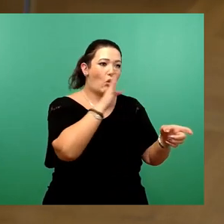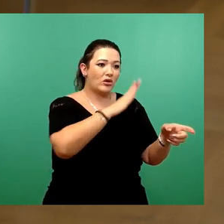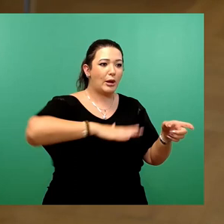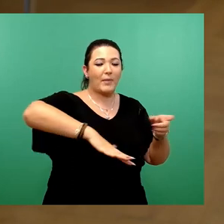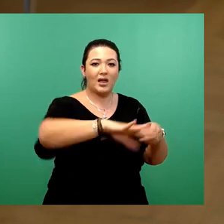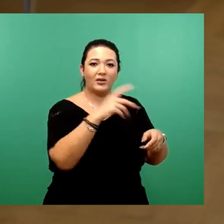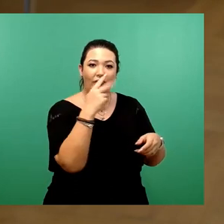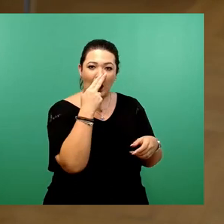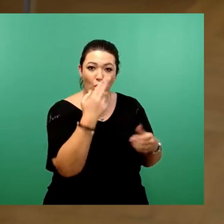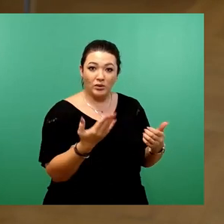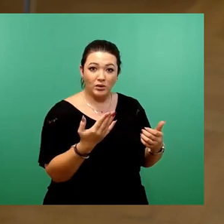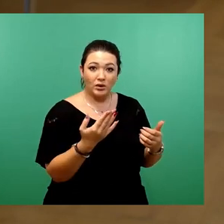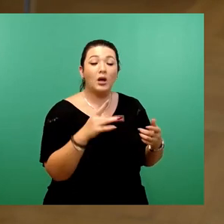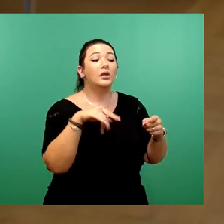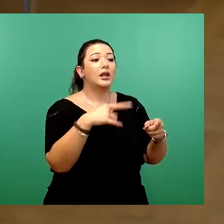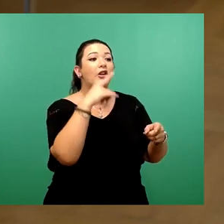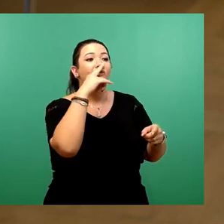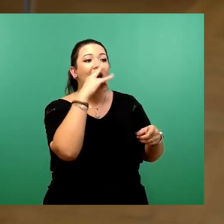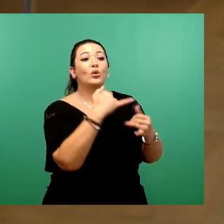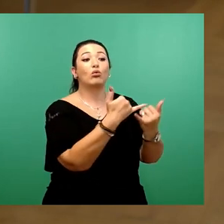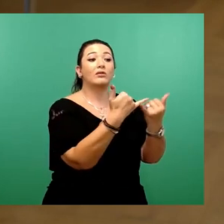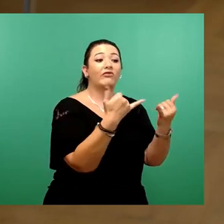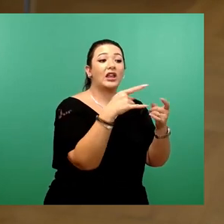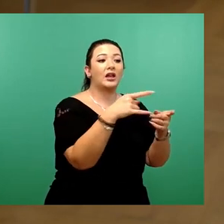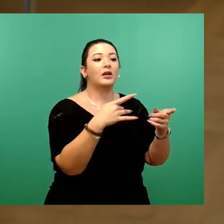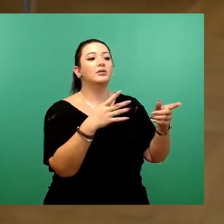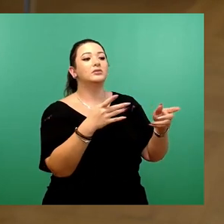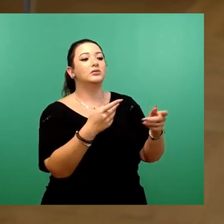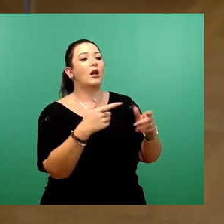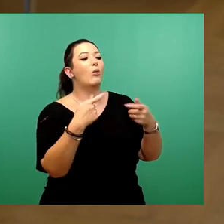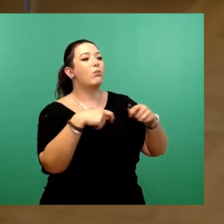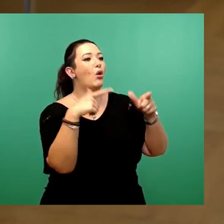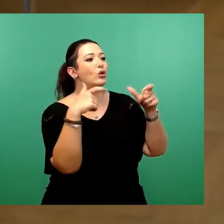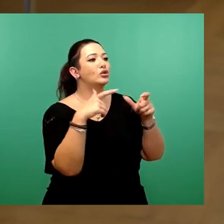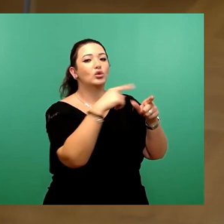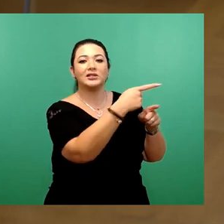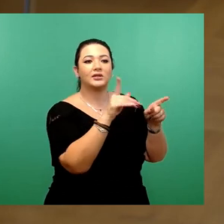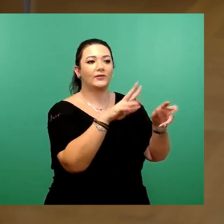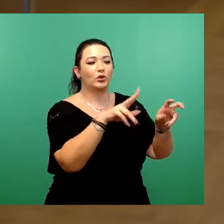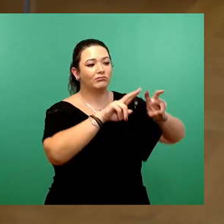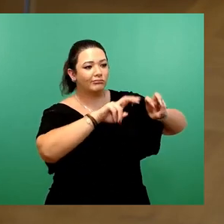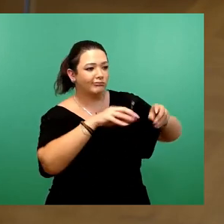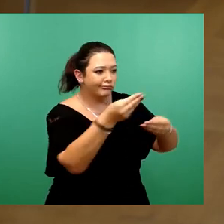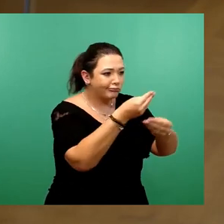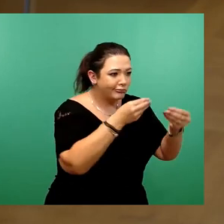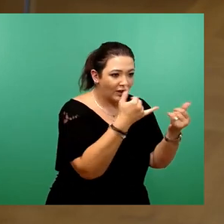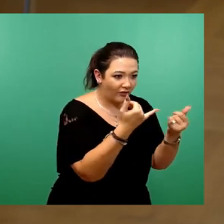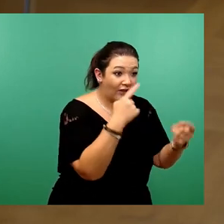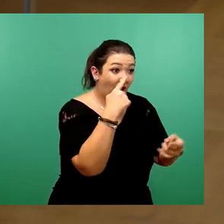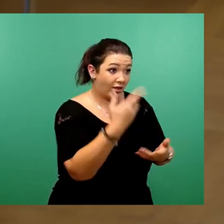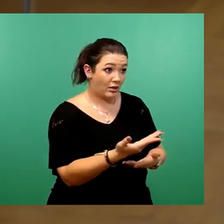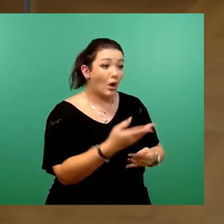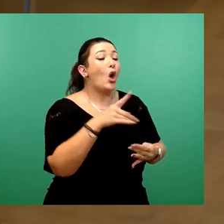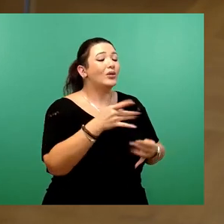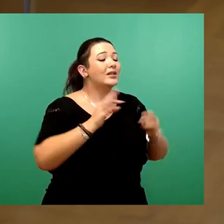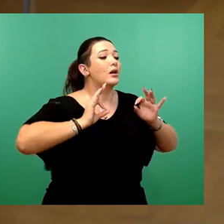welcher Form werden der Stadtrat und der Bauausschuss damit befasst? Und drittens, wie sind die konkreten Umsetzungsschritte für die